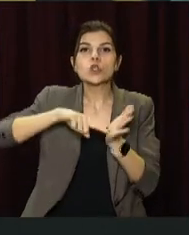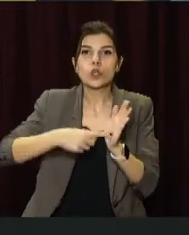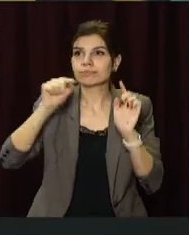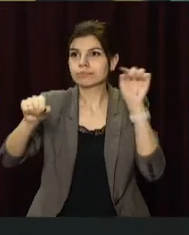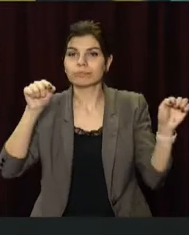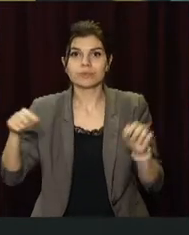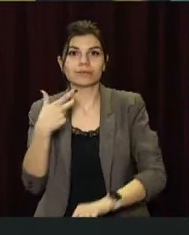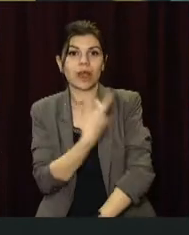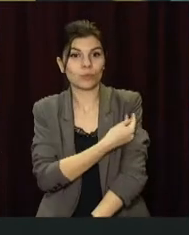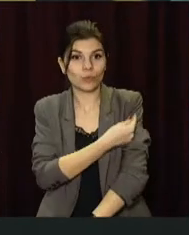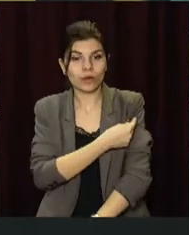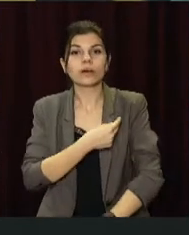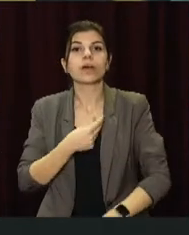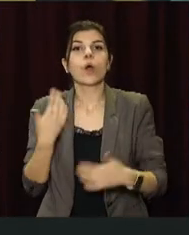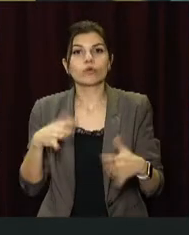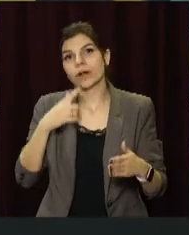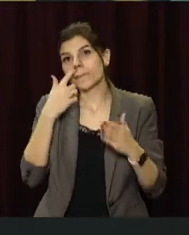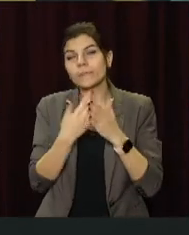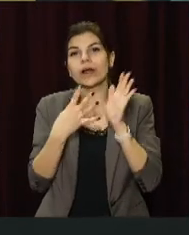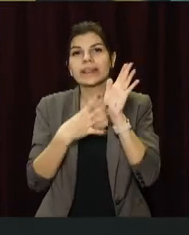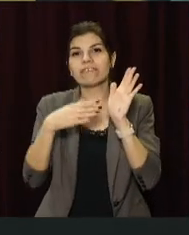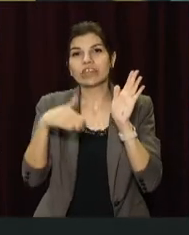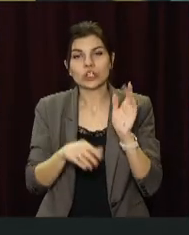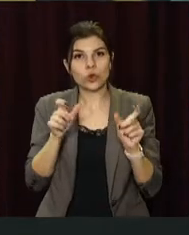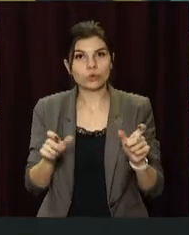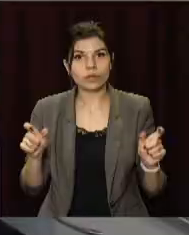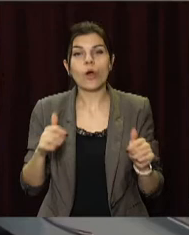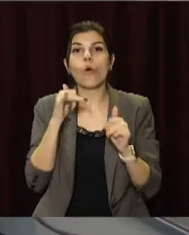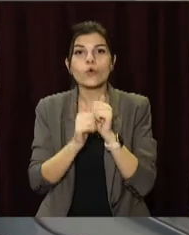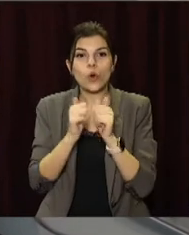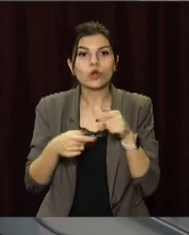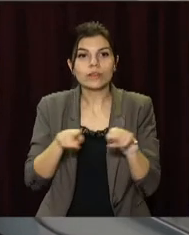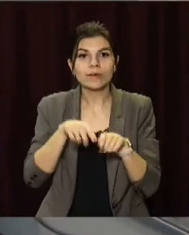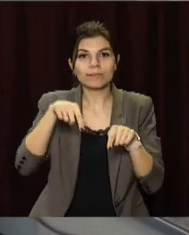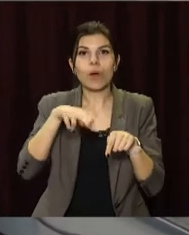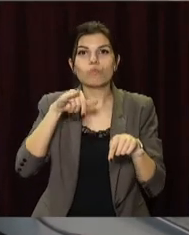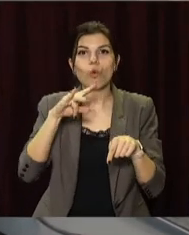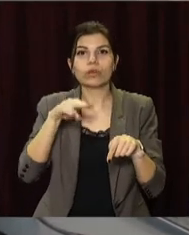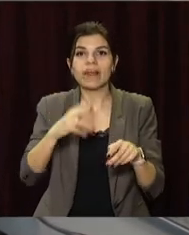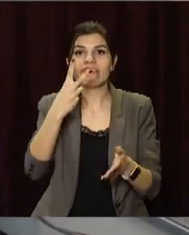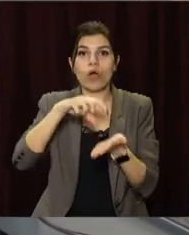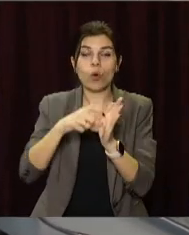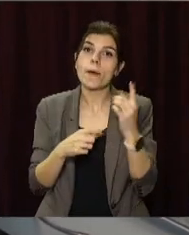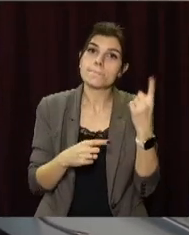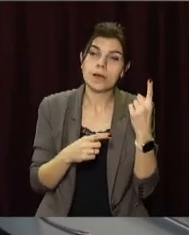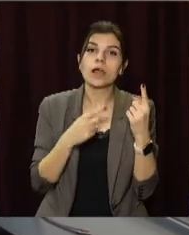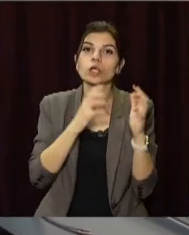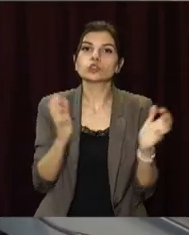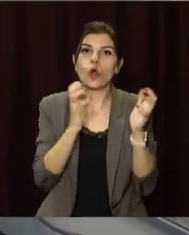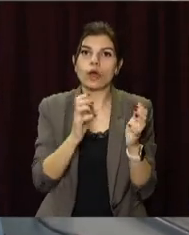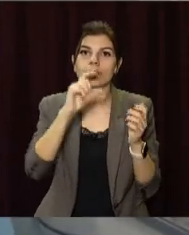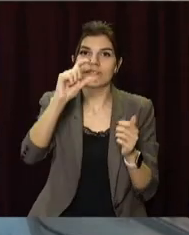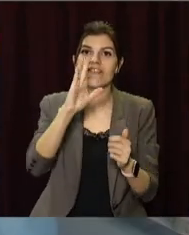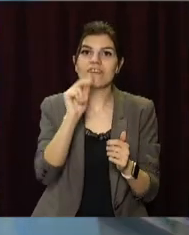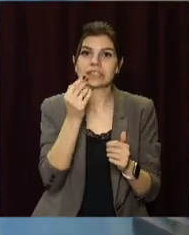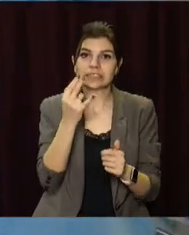щеплення імунізували вже понад 9 тисяч людей. У кожному такому пункті дві кімнати. У першій зберігають вакцину та